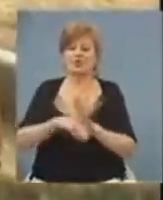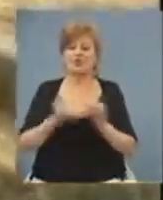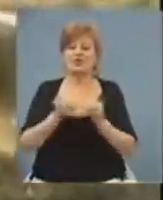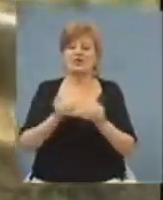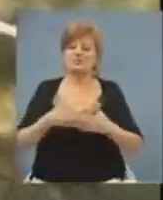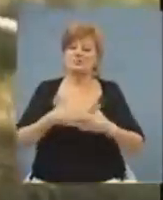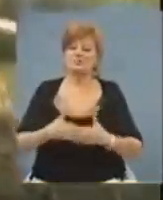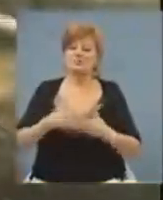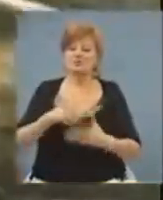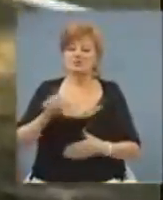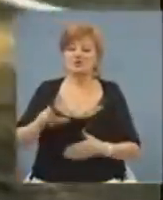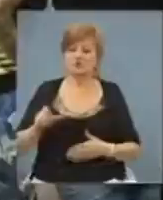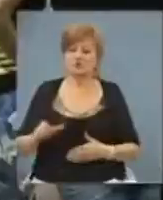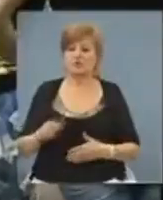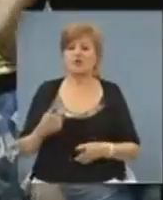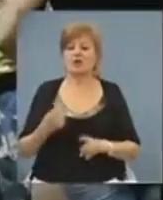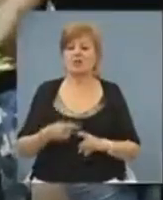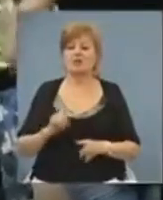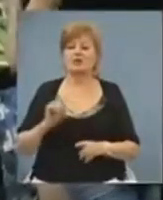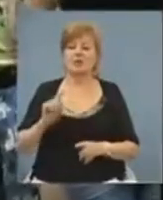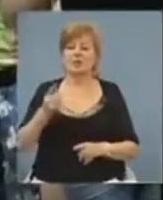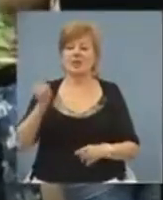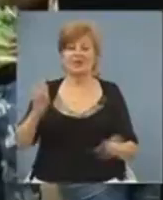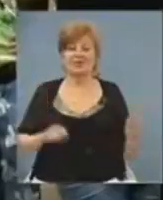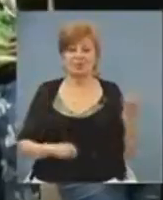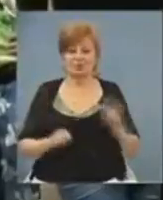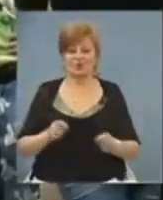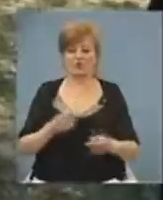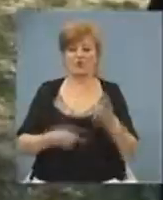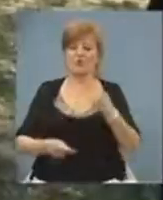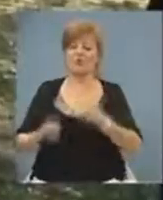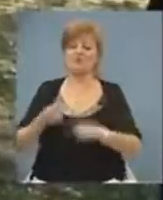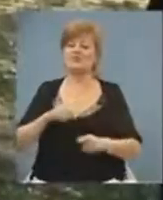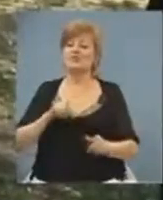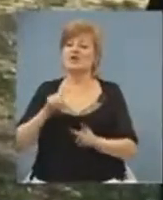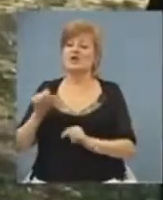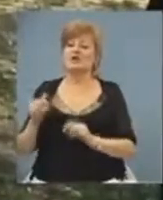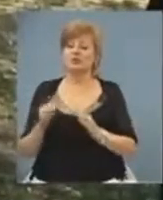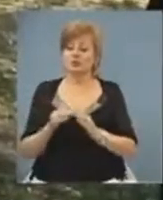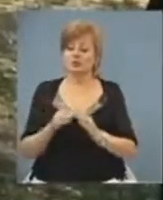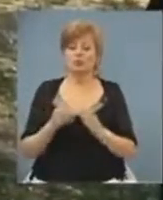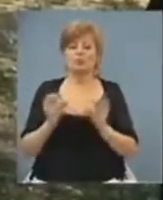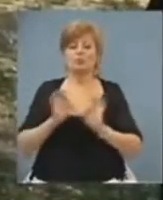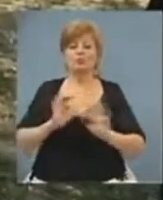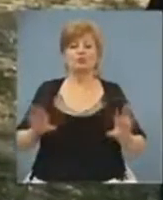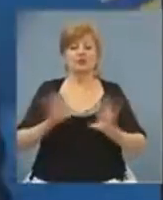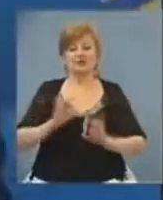волонтерів. Вже невдовзі дебютанти першого заїзду повернуться додому, зберігаючи враження та нові знайомства.